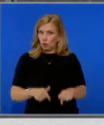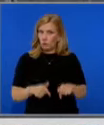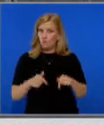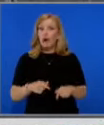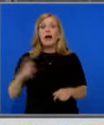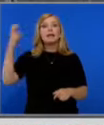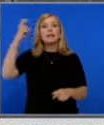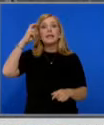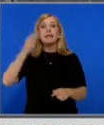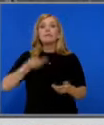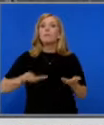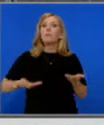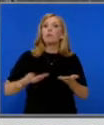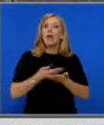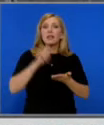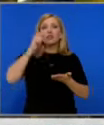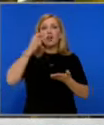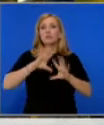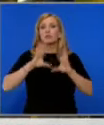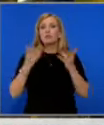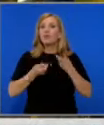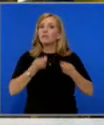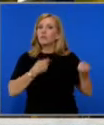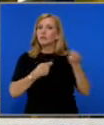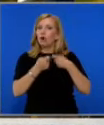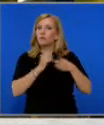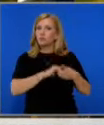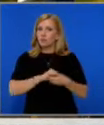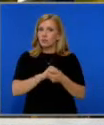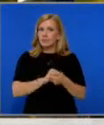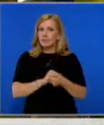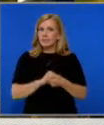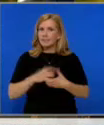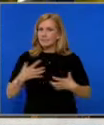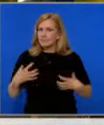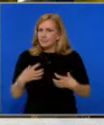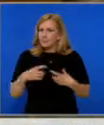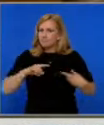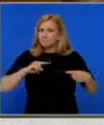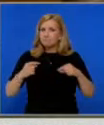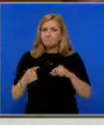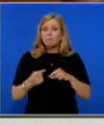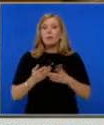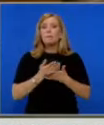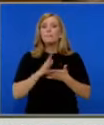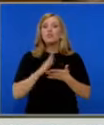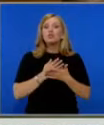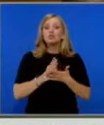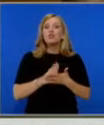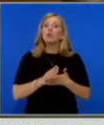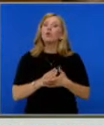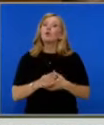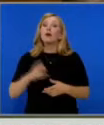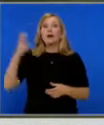жалба до Световната търговска организация. Ескалацията в отношенията между Варшава и Киев настъпи с ръчта на